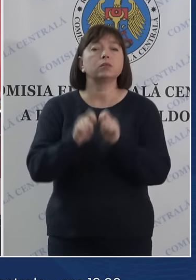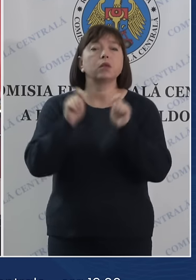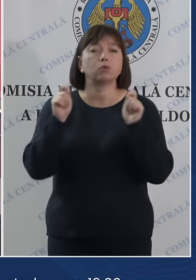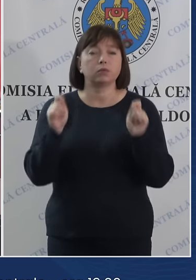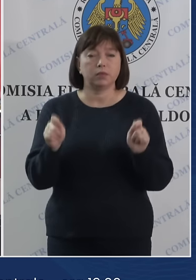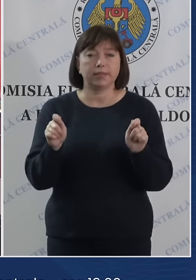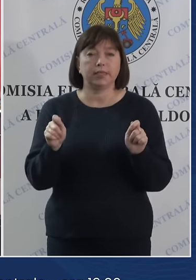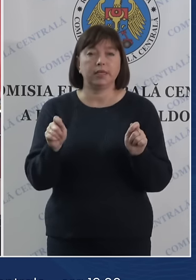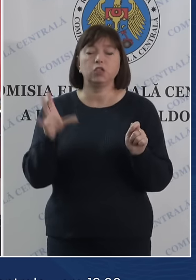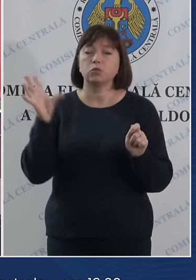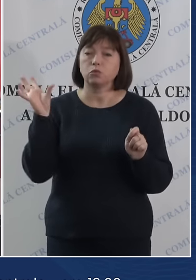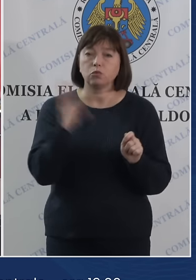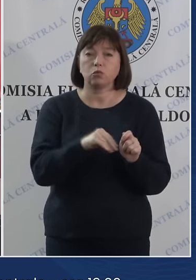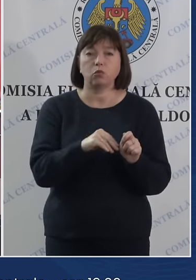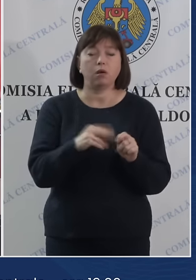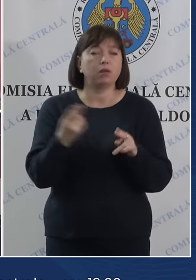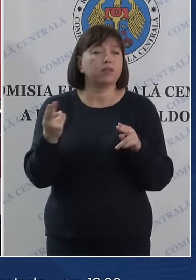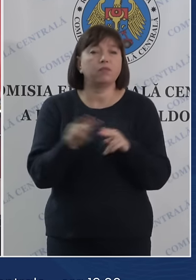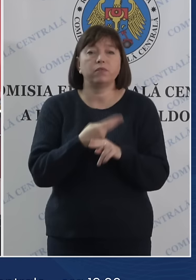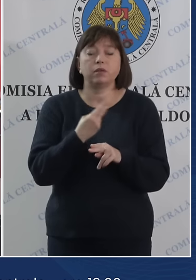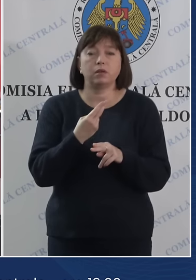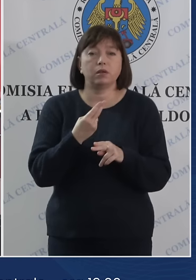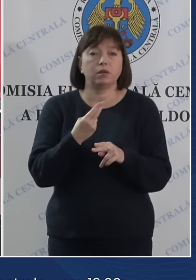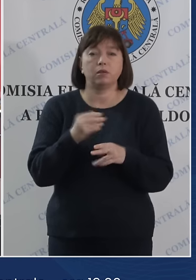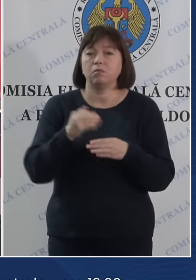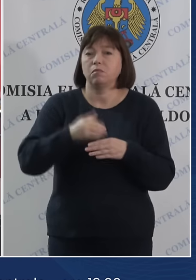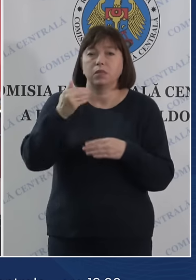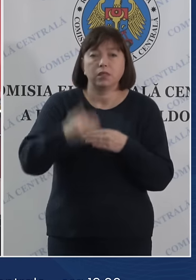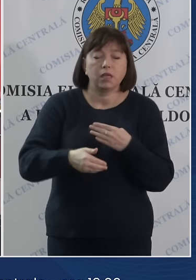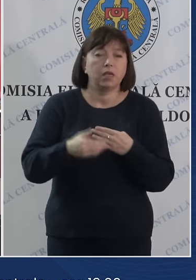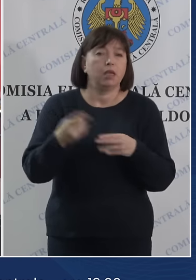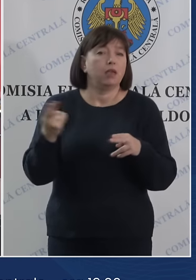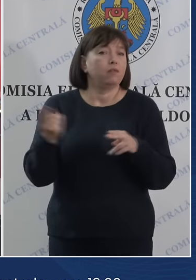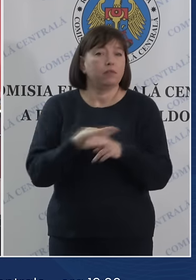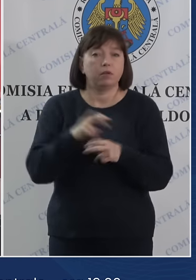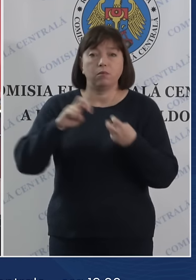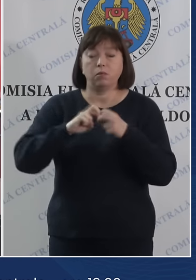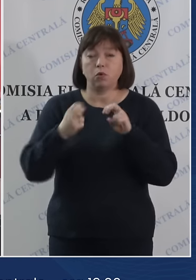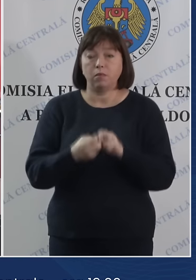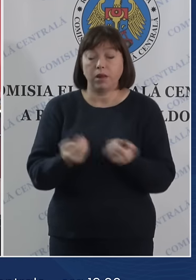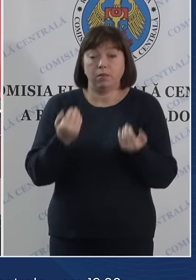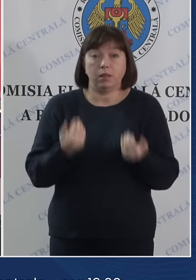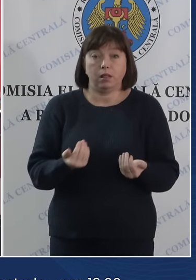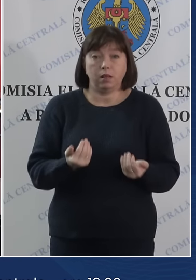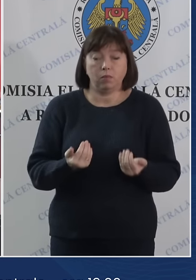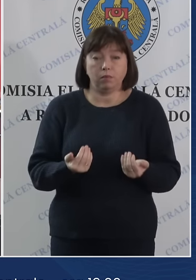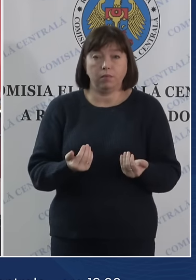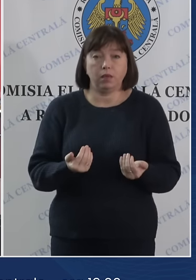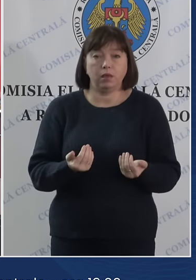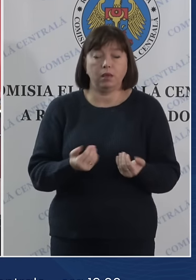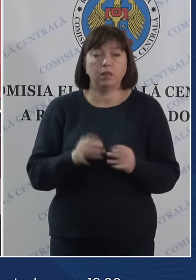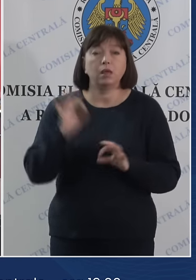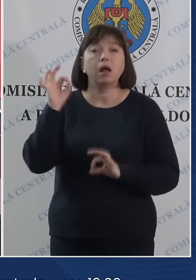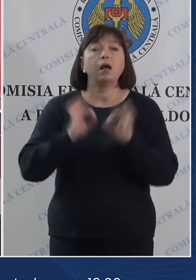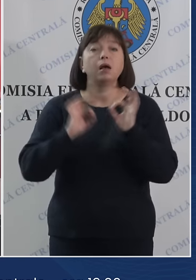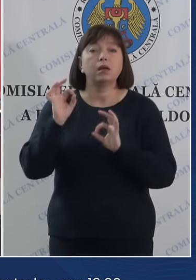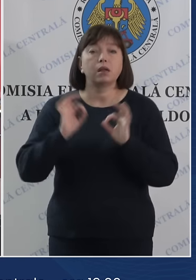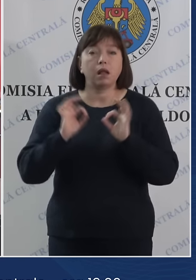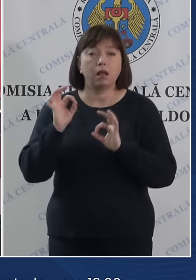toate fără nicio problemă. Deci, la moment, rata de